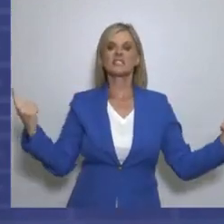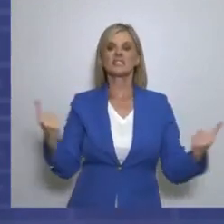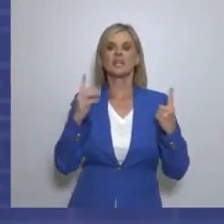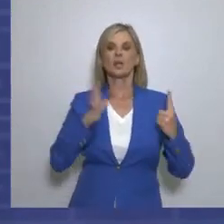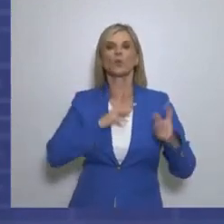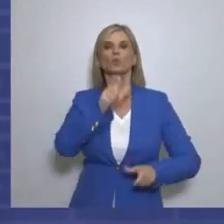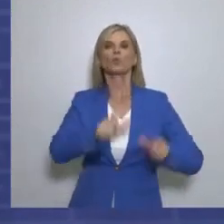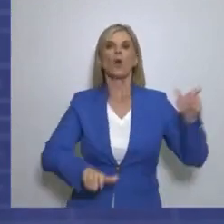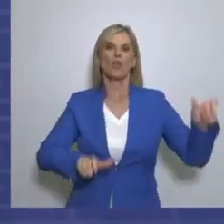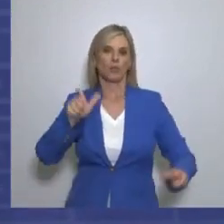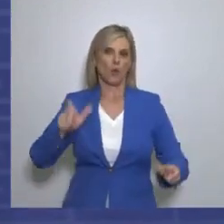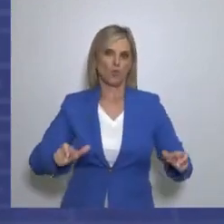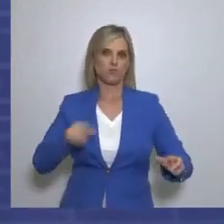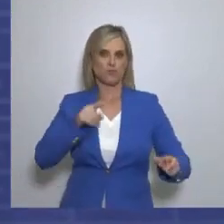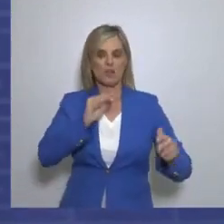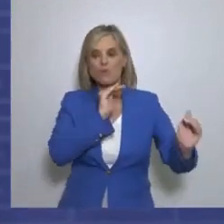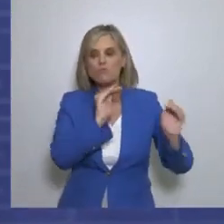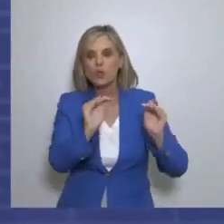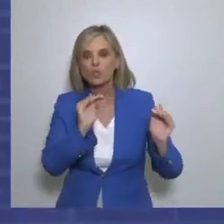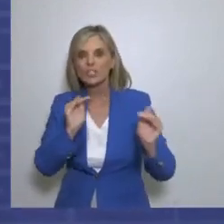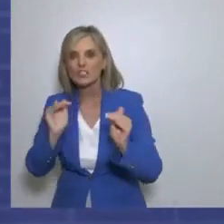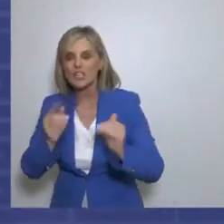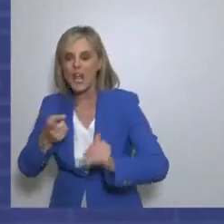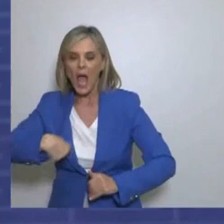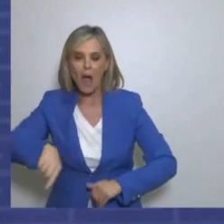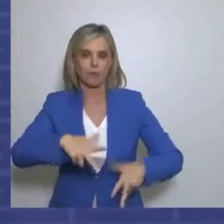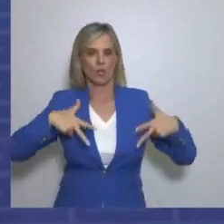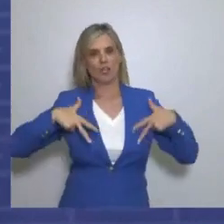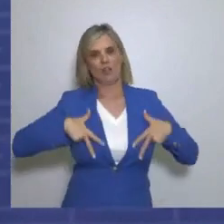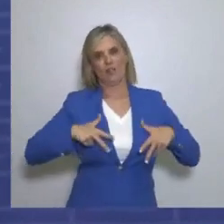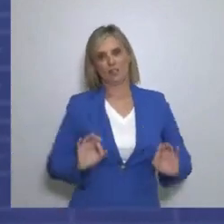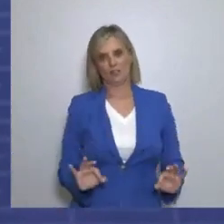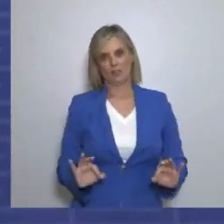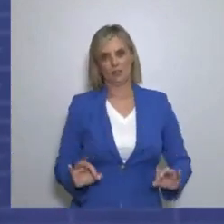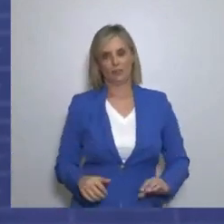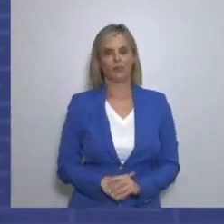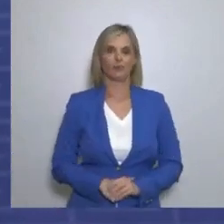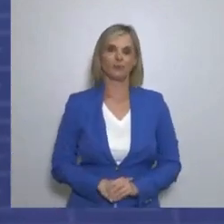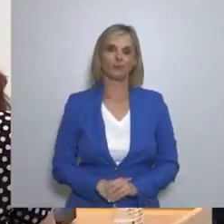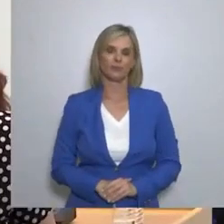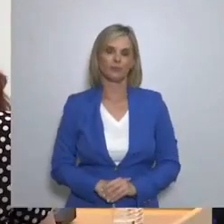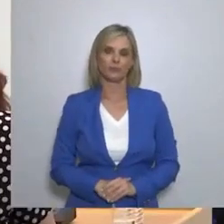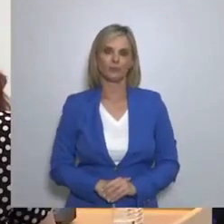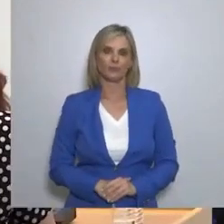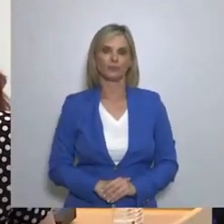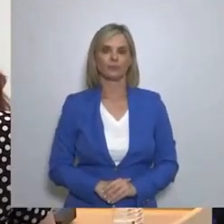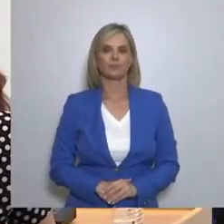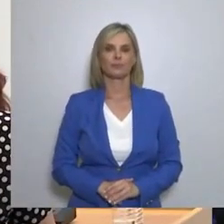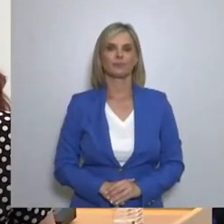ανθρώπου Και αμήν τι άλλο φθορακίζεται Απ' την ίδια την πολιτεία Επόμενη ερώτηση